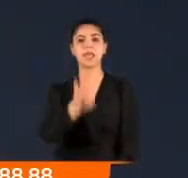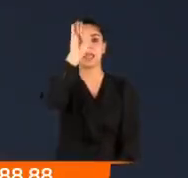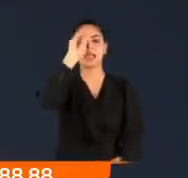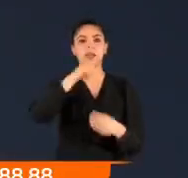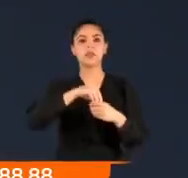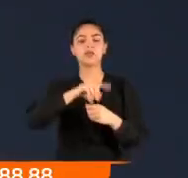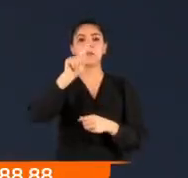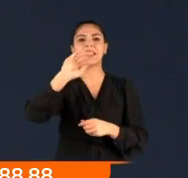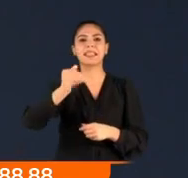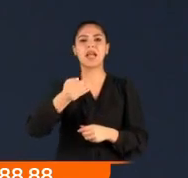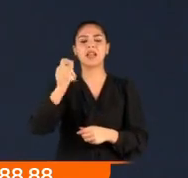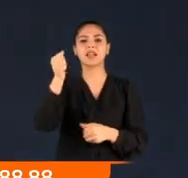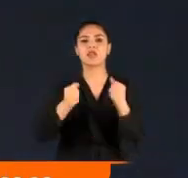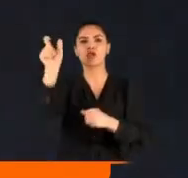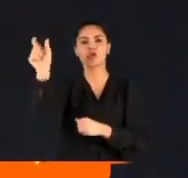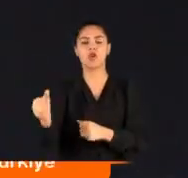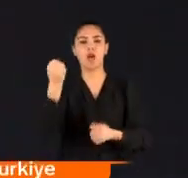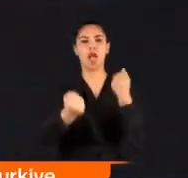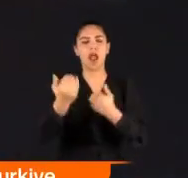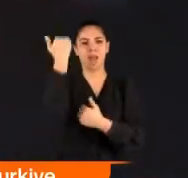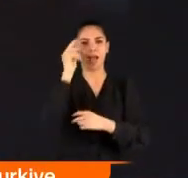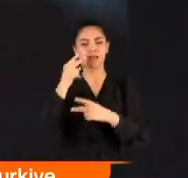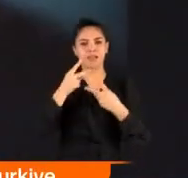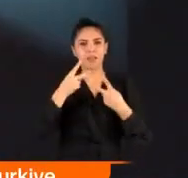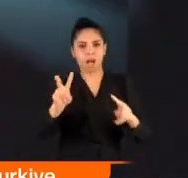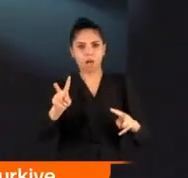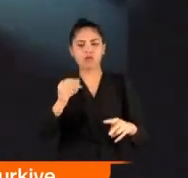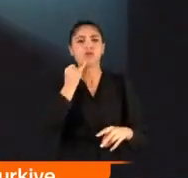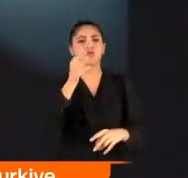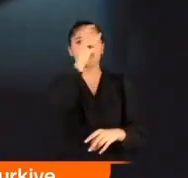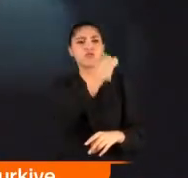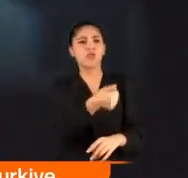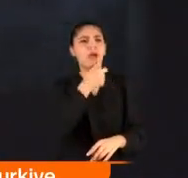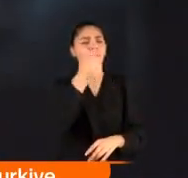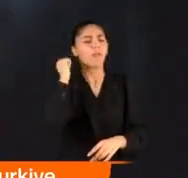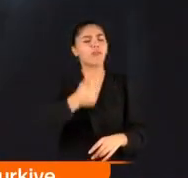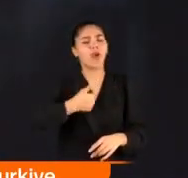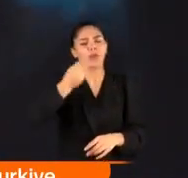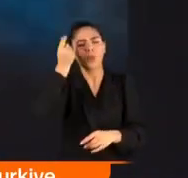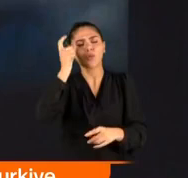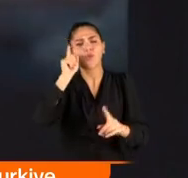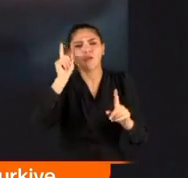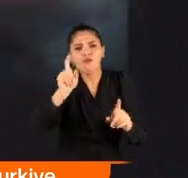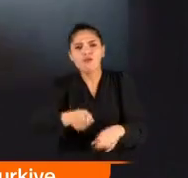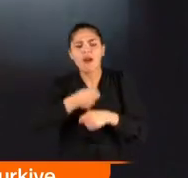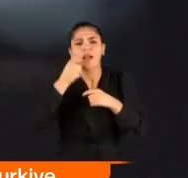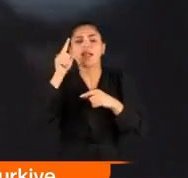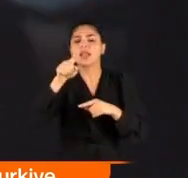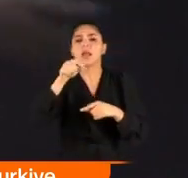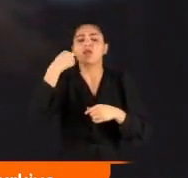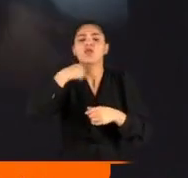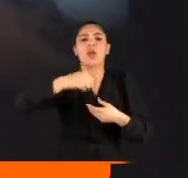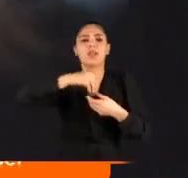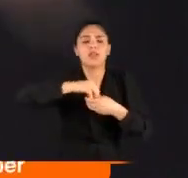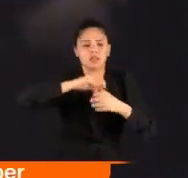İstanbul'da bir taksici aracının bagajını açtığında bir müşterisinin çantasını unuttuğunu fark etti. Hemen kime ait olduğunu anlamak için kimlik bulma